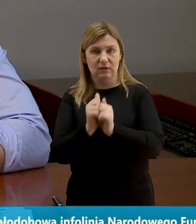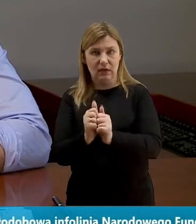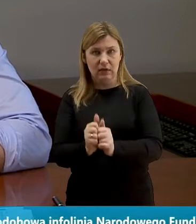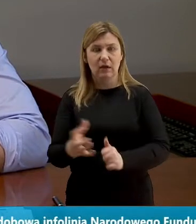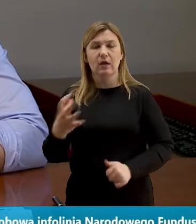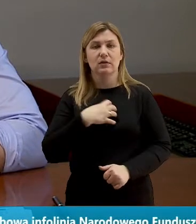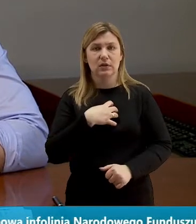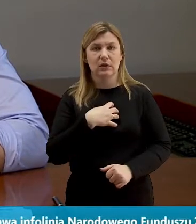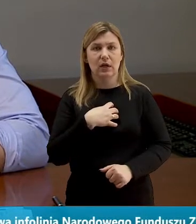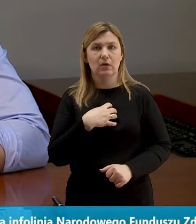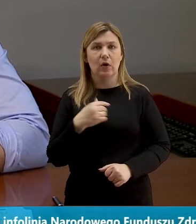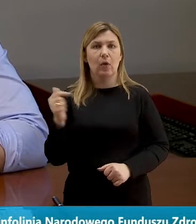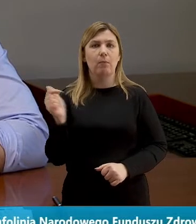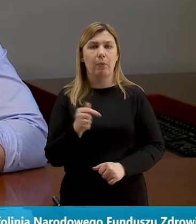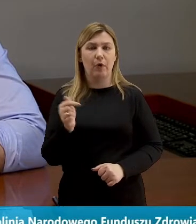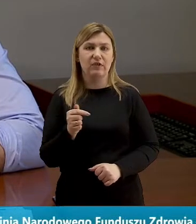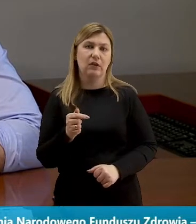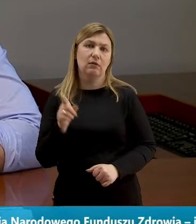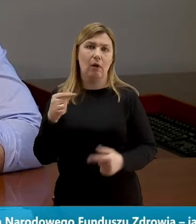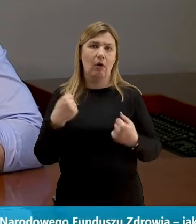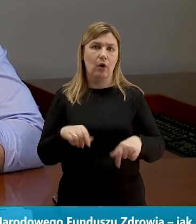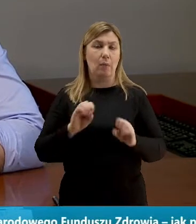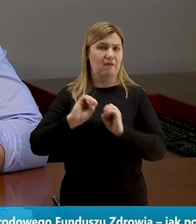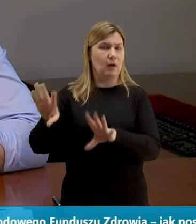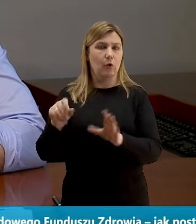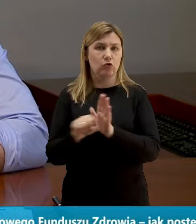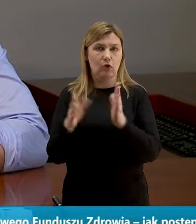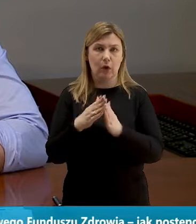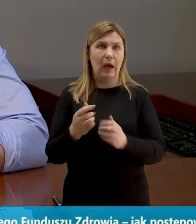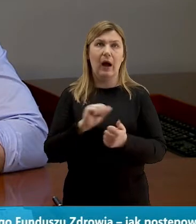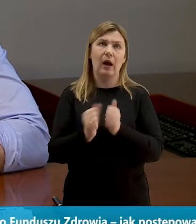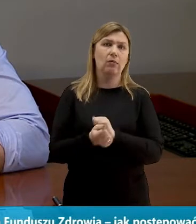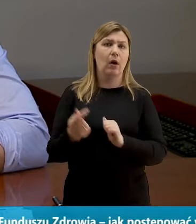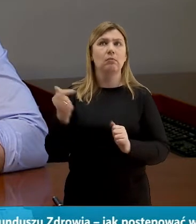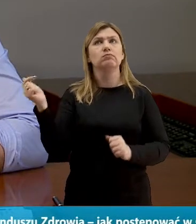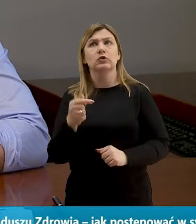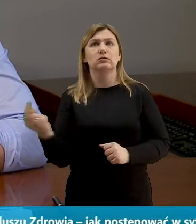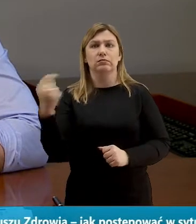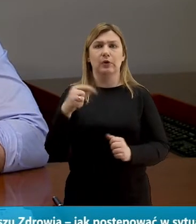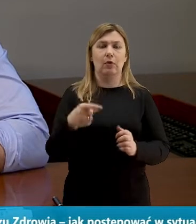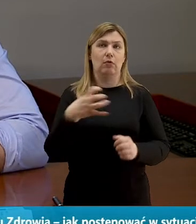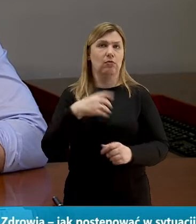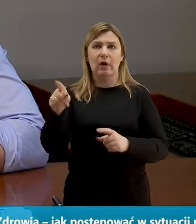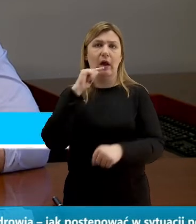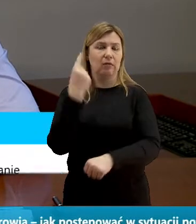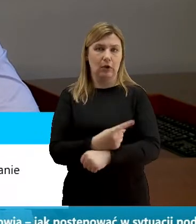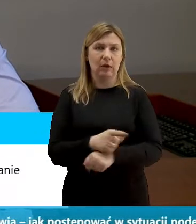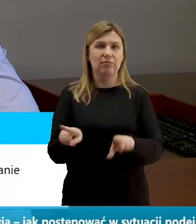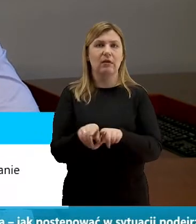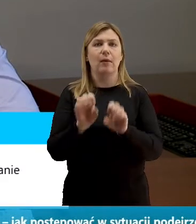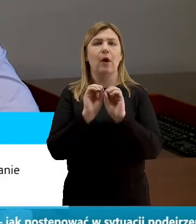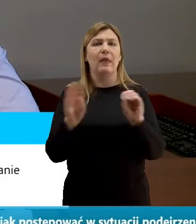powinien takie osoby puścić do domu lub nie żądać aby przychodziły do pracy tak samo tyczy to nauczycieli jeżeli